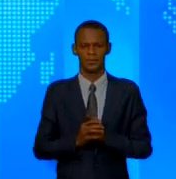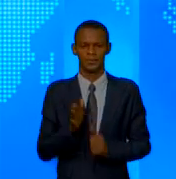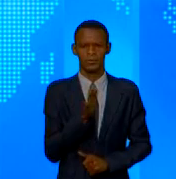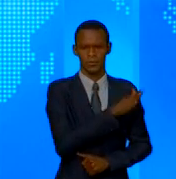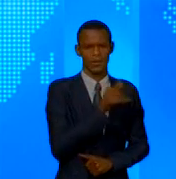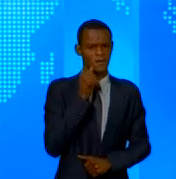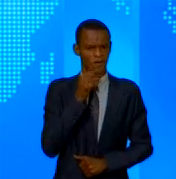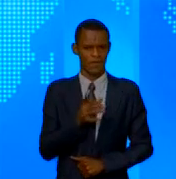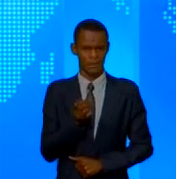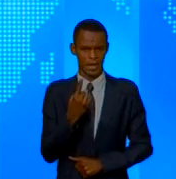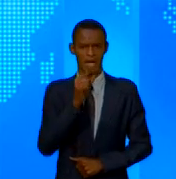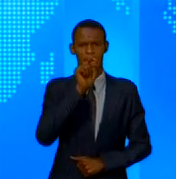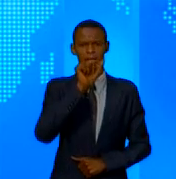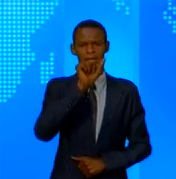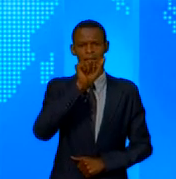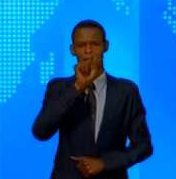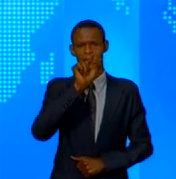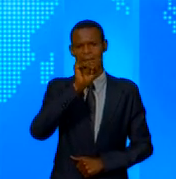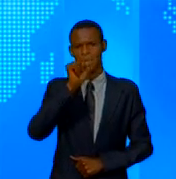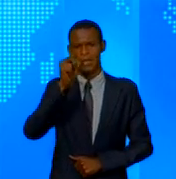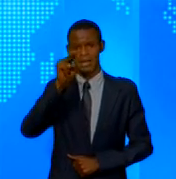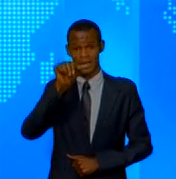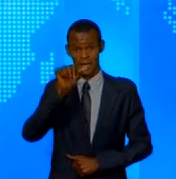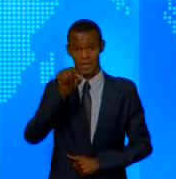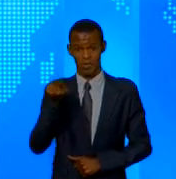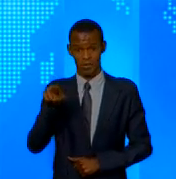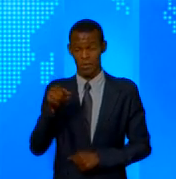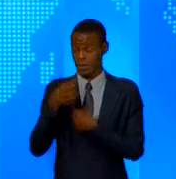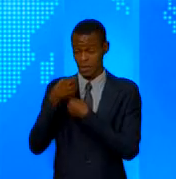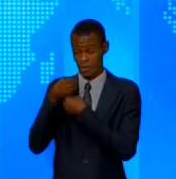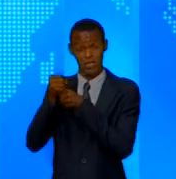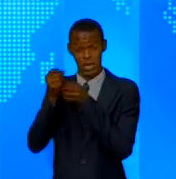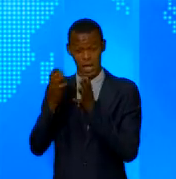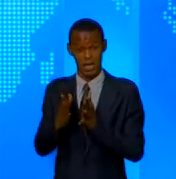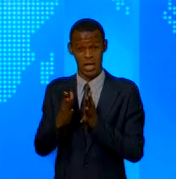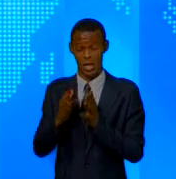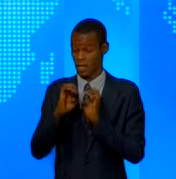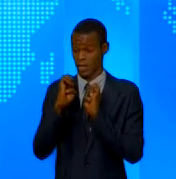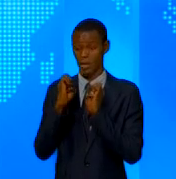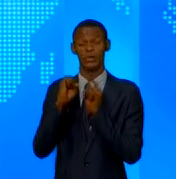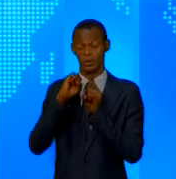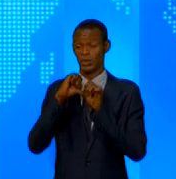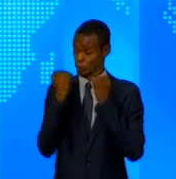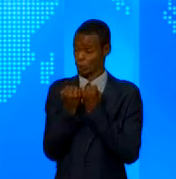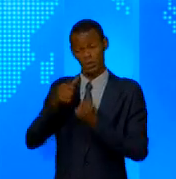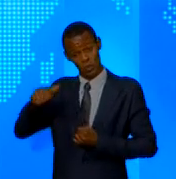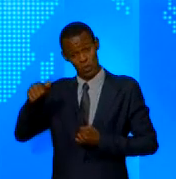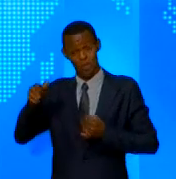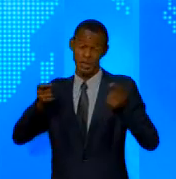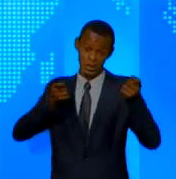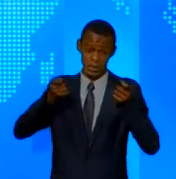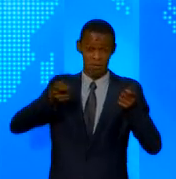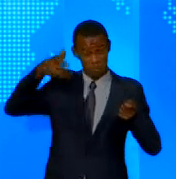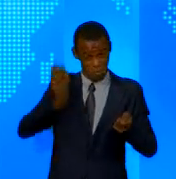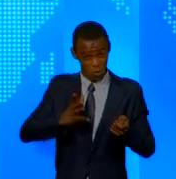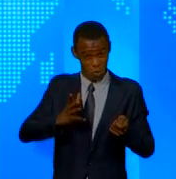entrepreneur dans le domaine de la construction elle partage en ce mois dédiée à la promotion de la femme son expérience cette femme